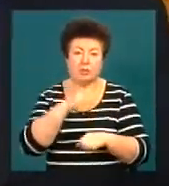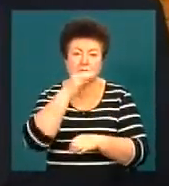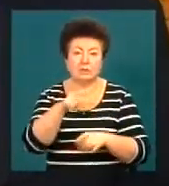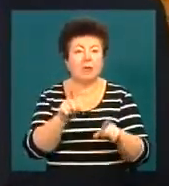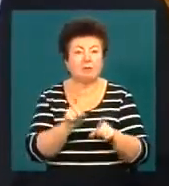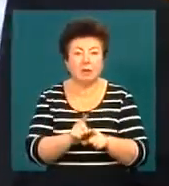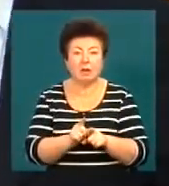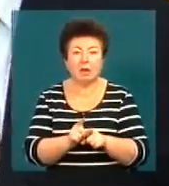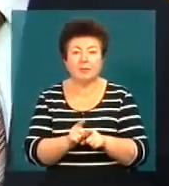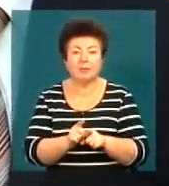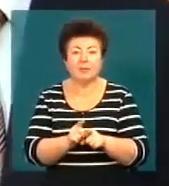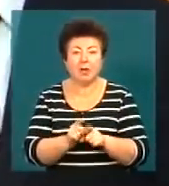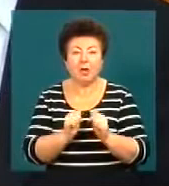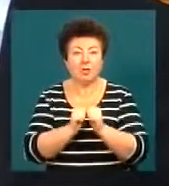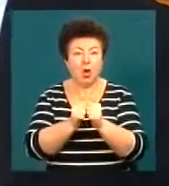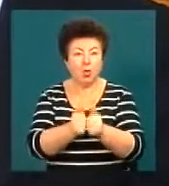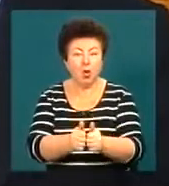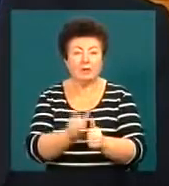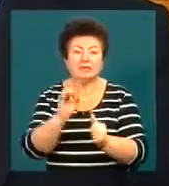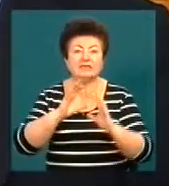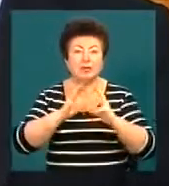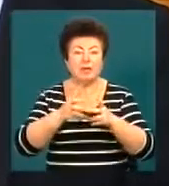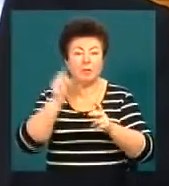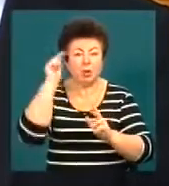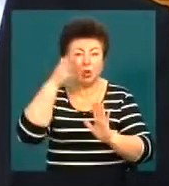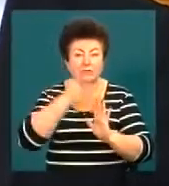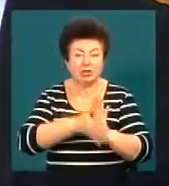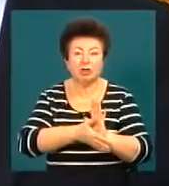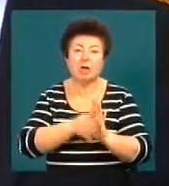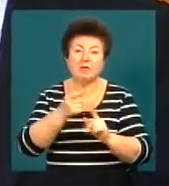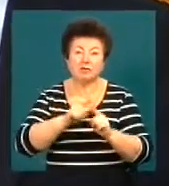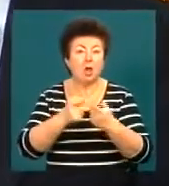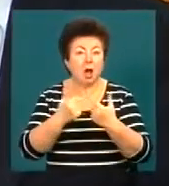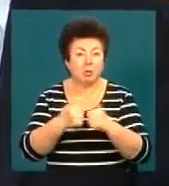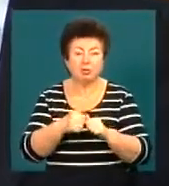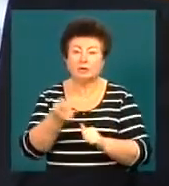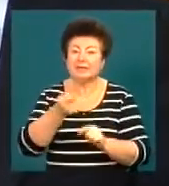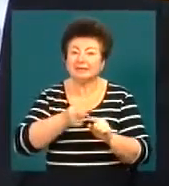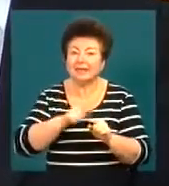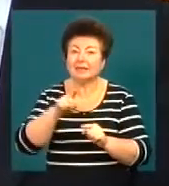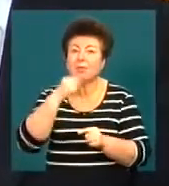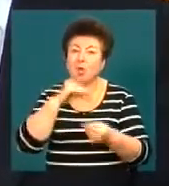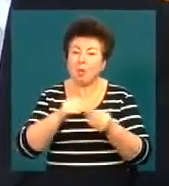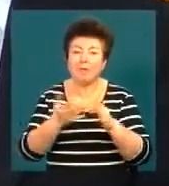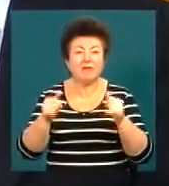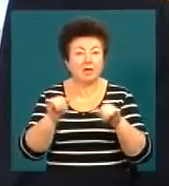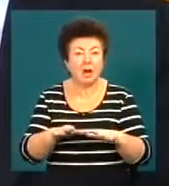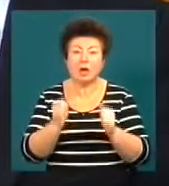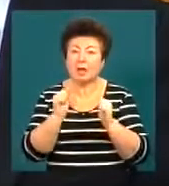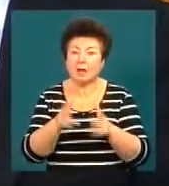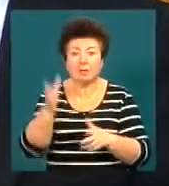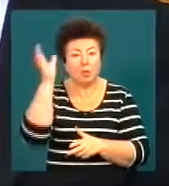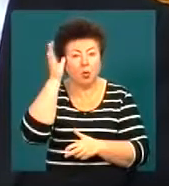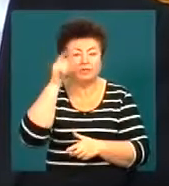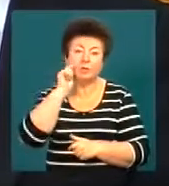сказати, в крок з світовими дослідженнями в цій галузі. Тобто це ті проблеми, які вирішуються як